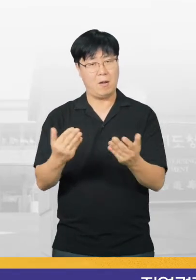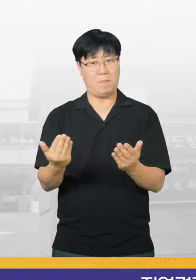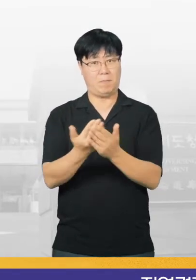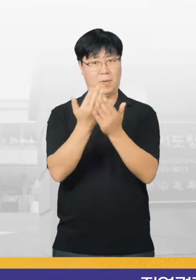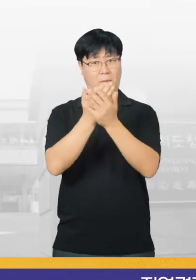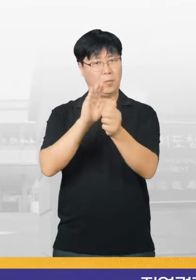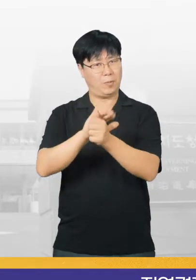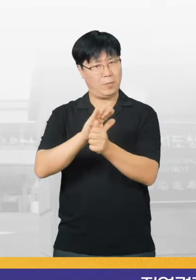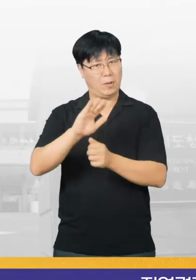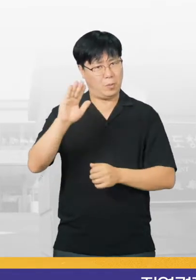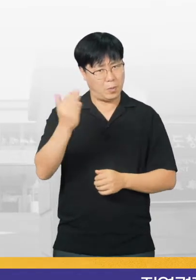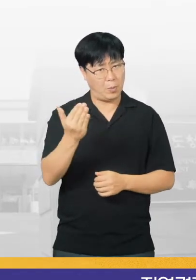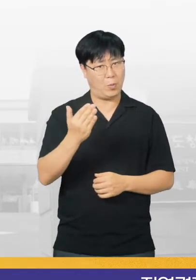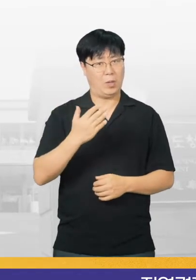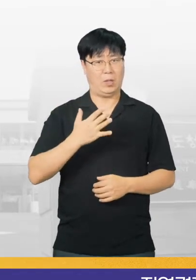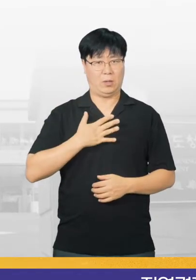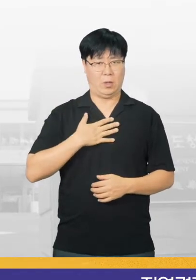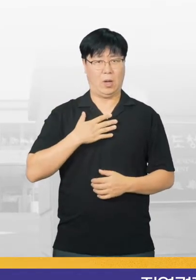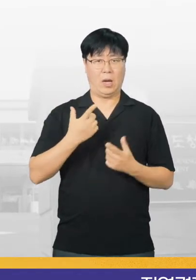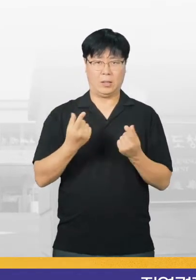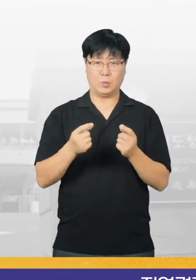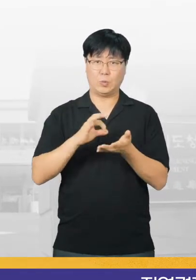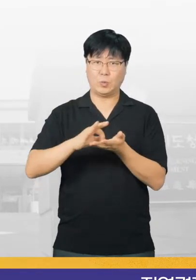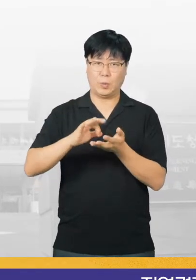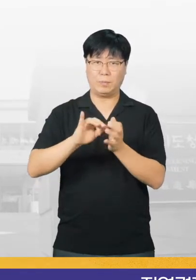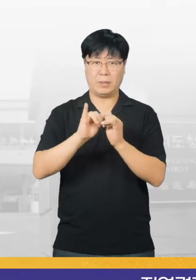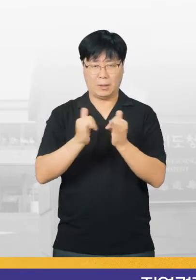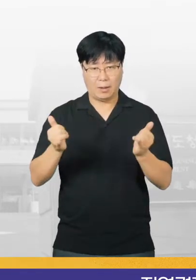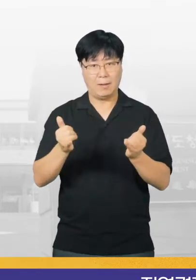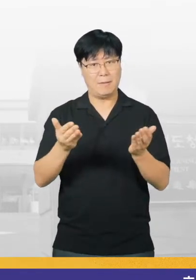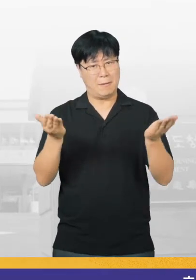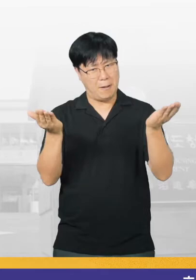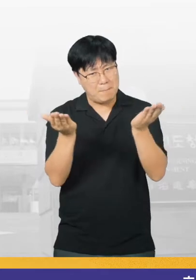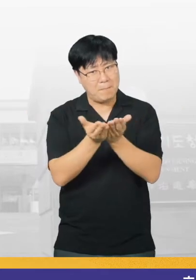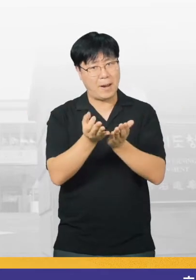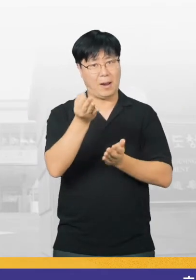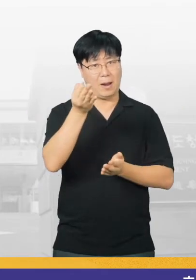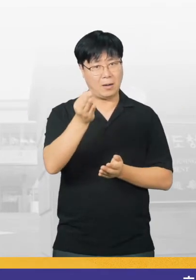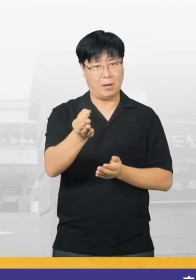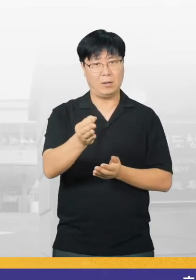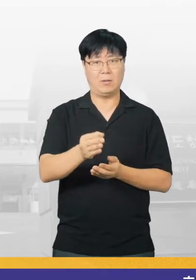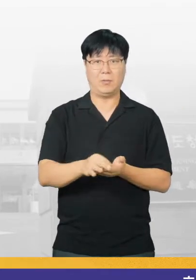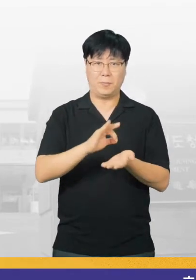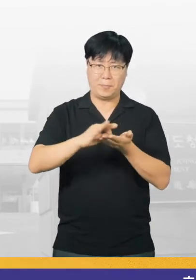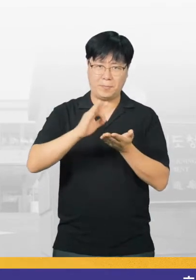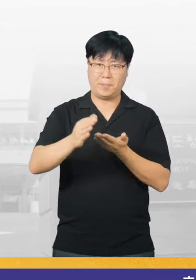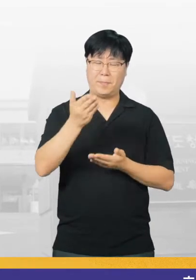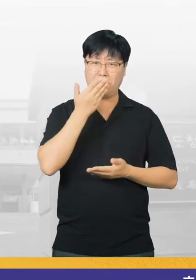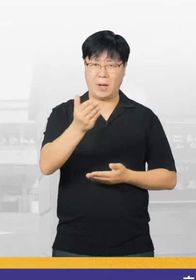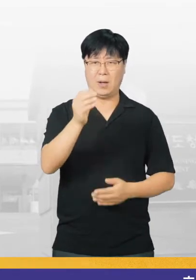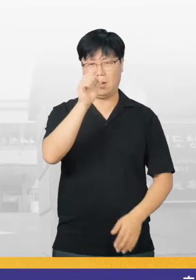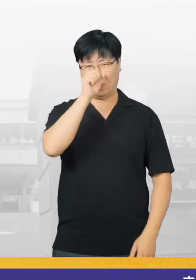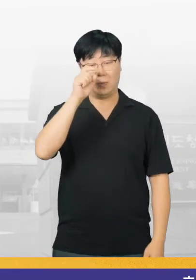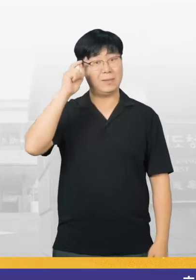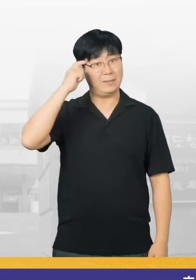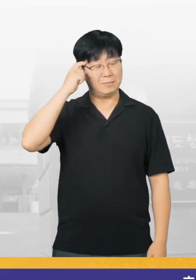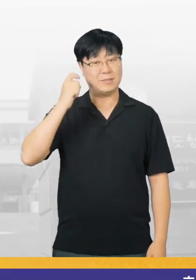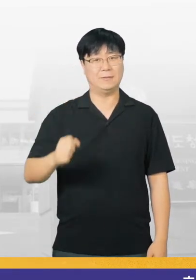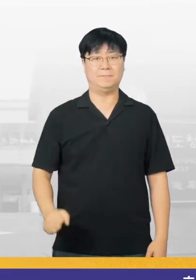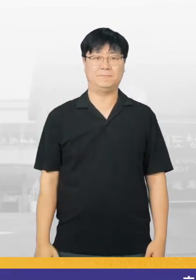도움이 되고 또 저희 같은 소비자들도 합리적인 가격에 소비를 할 수 있어서